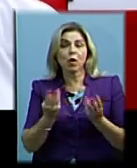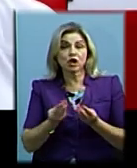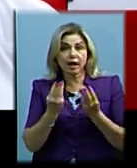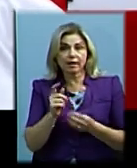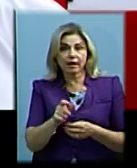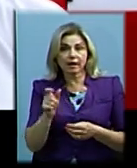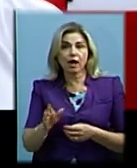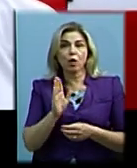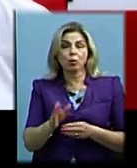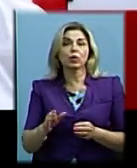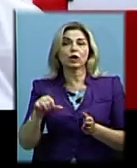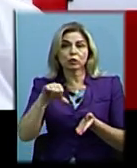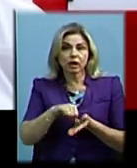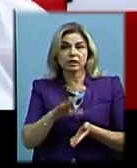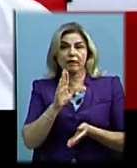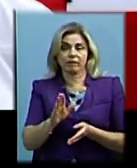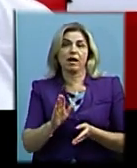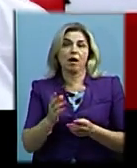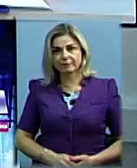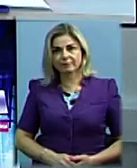в разі виникнення пожежної.